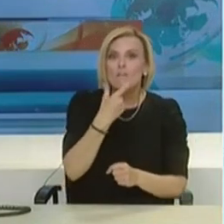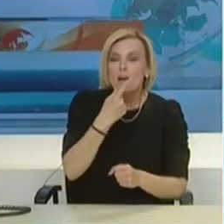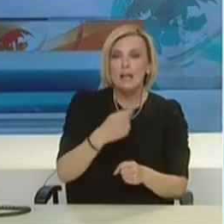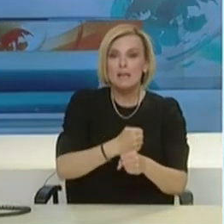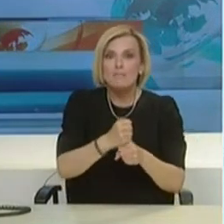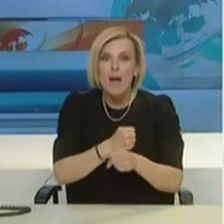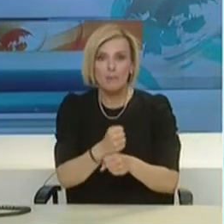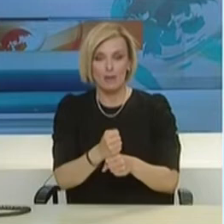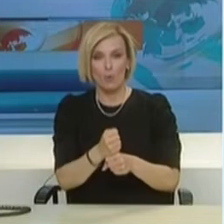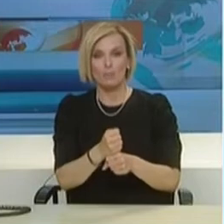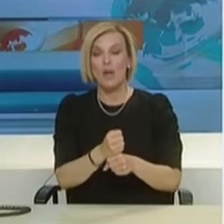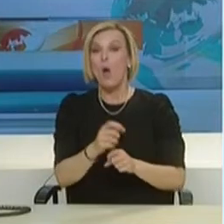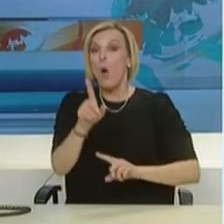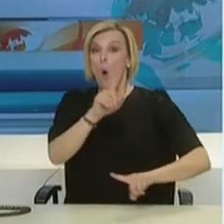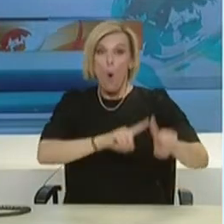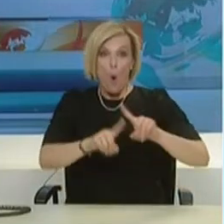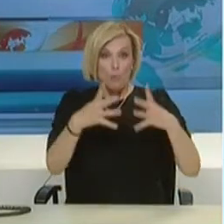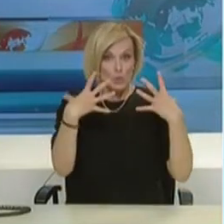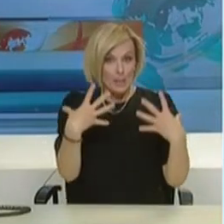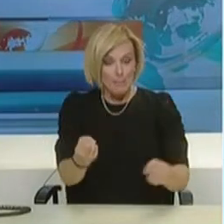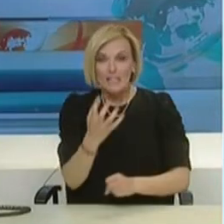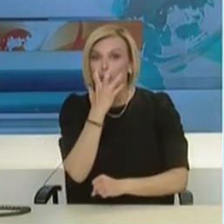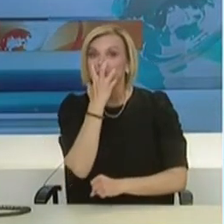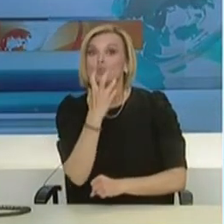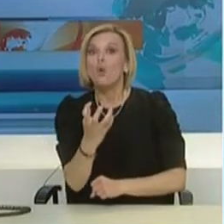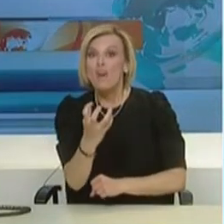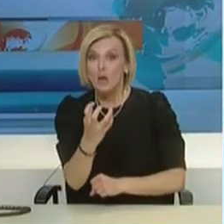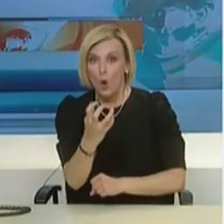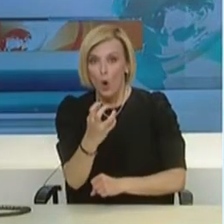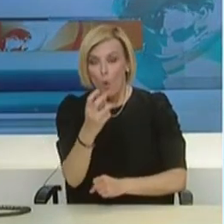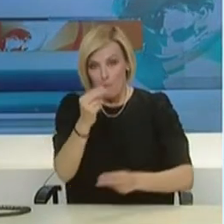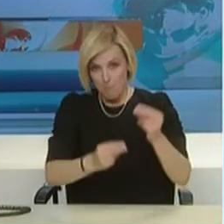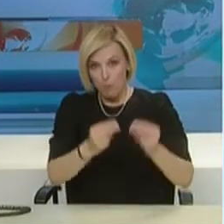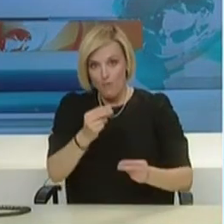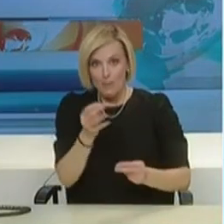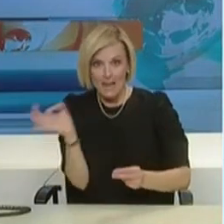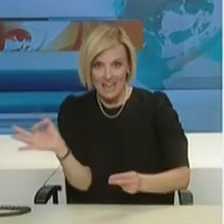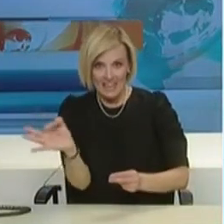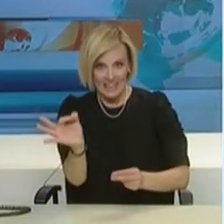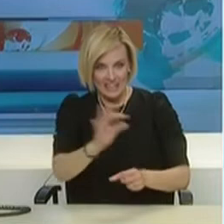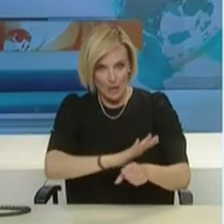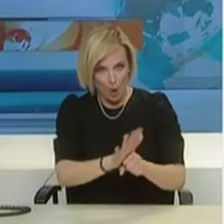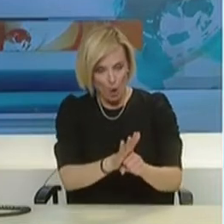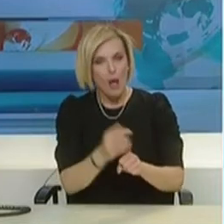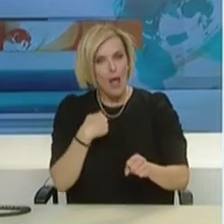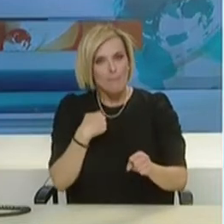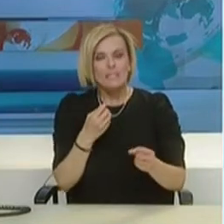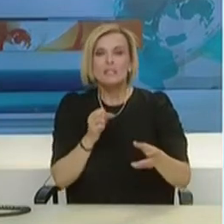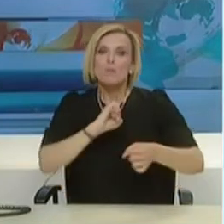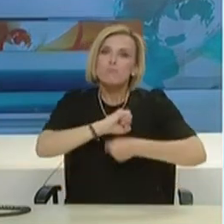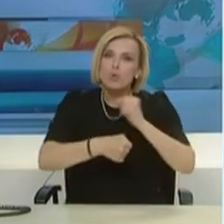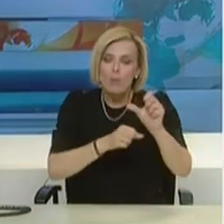Τα σοβαρά περιστατικά απαιτούν συνδυασμένη θεραπεία με κοκτέιλ φαρμάκων που κάποια είναι μόνο νοσοκομιακά είδη.